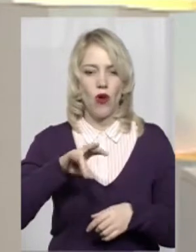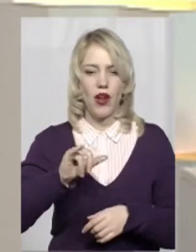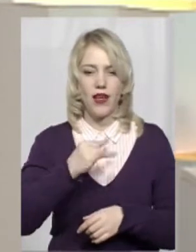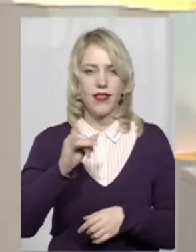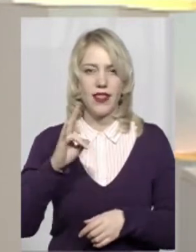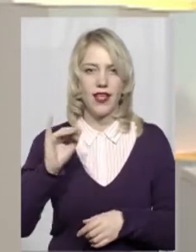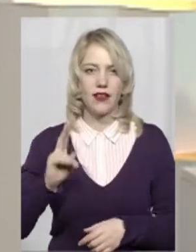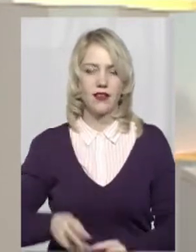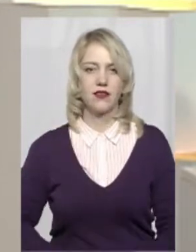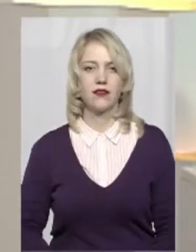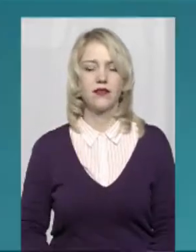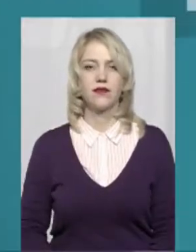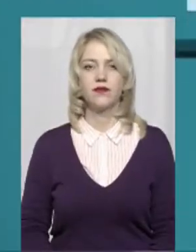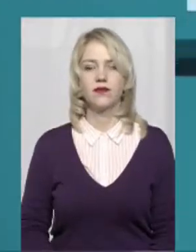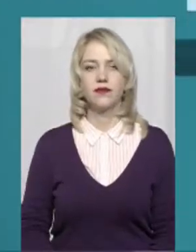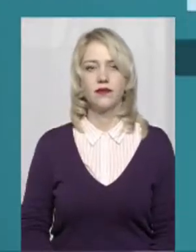Слухаємо його.